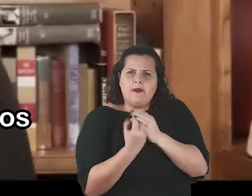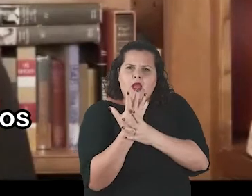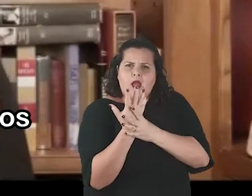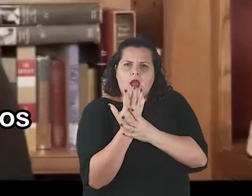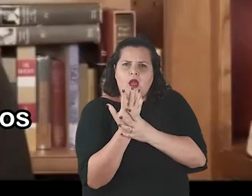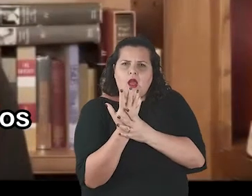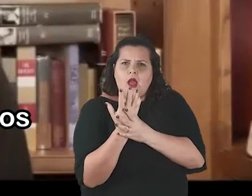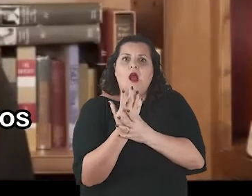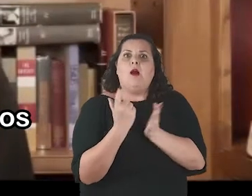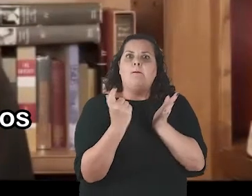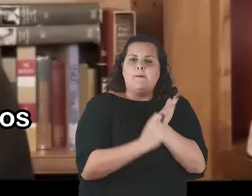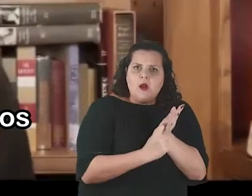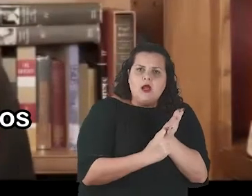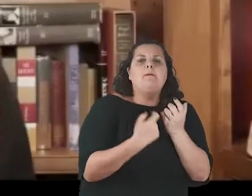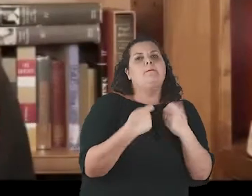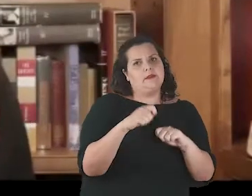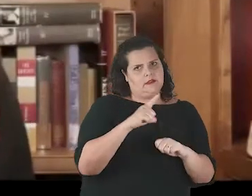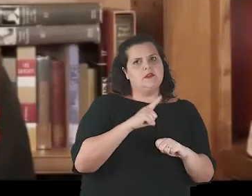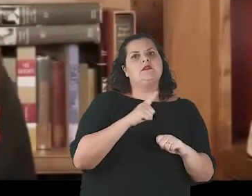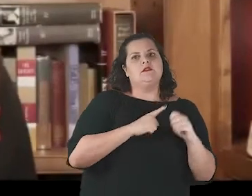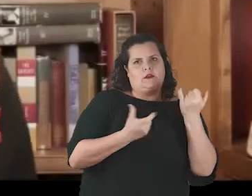should be collected.